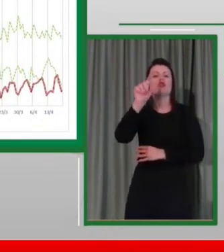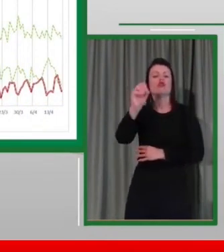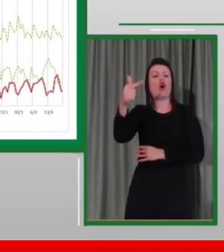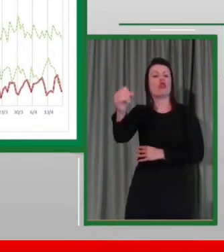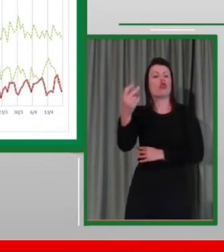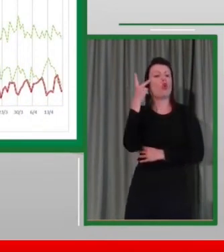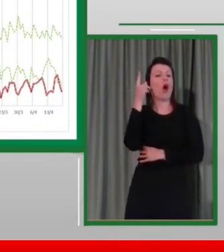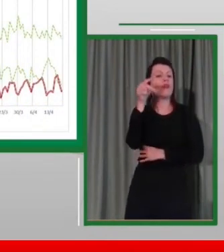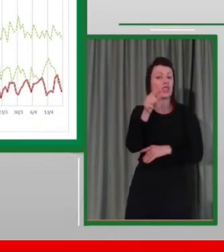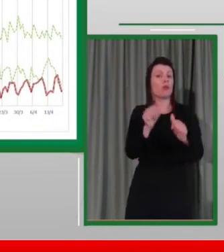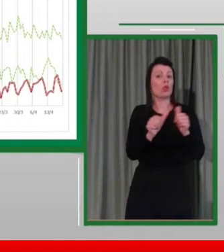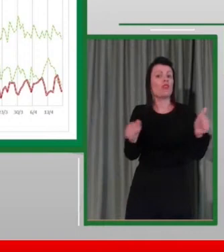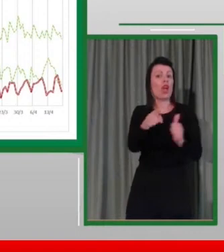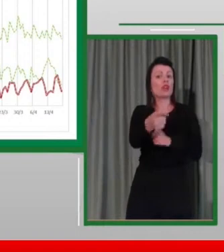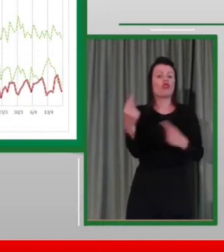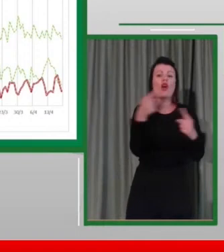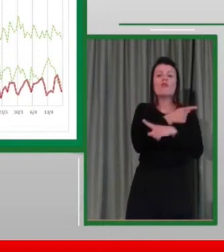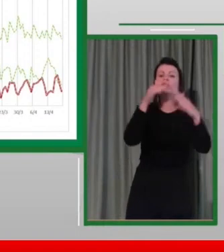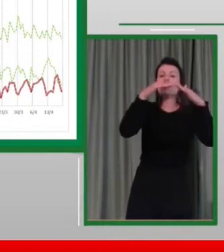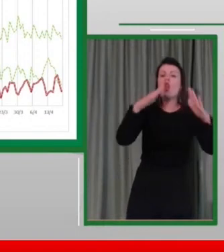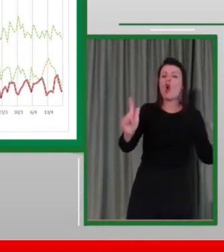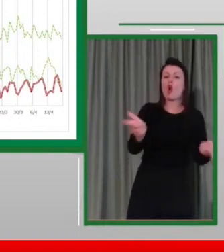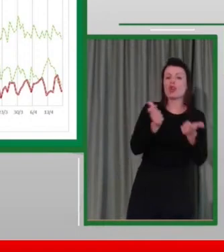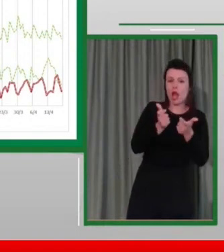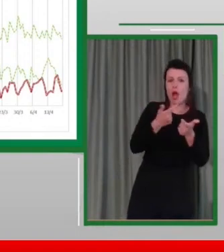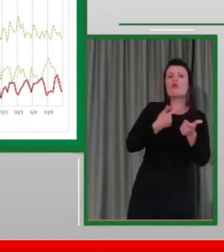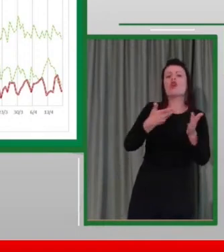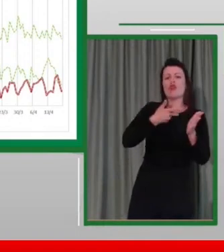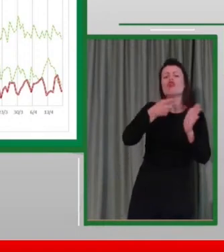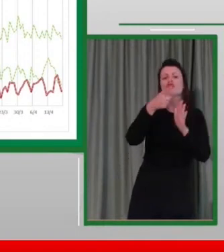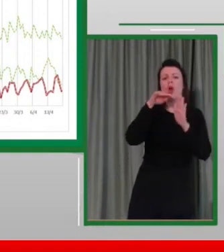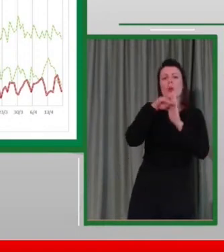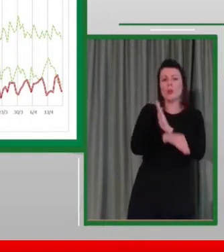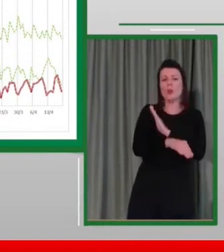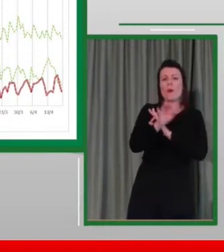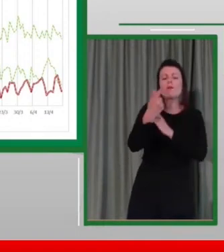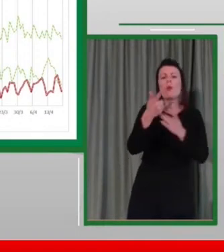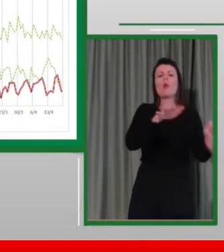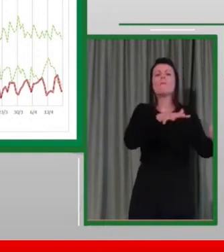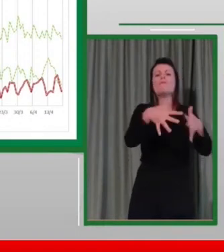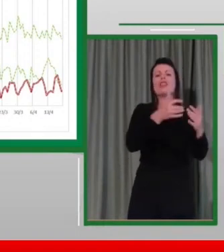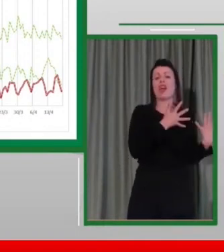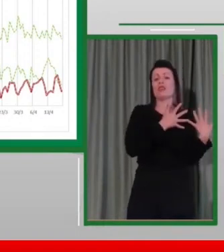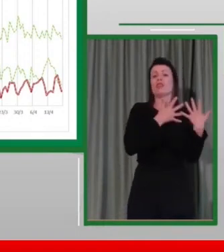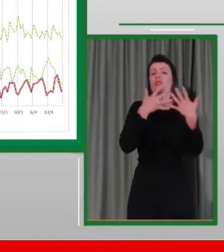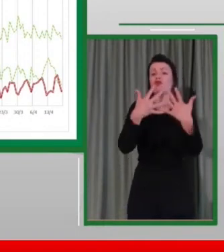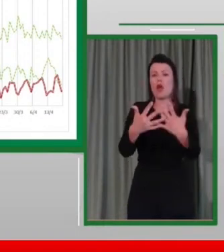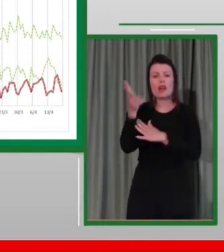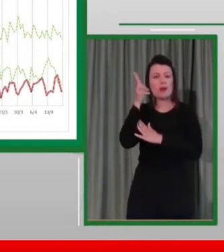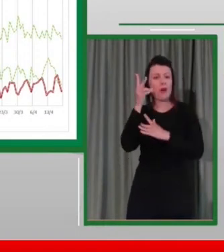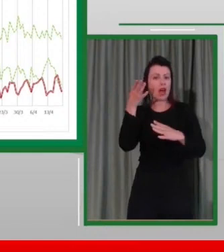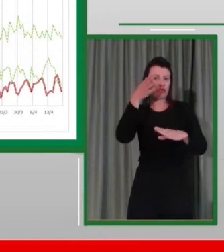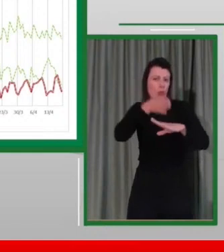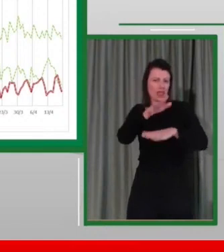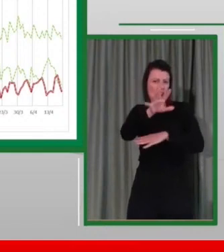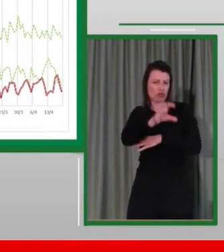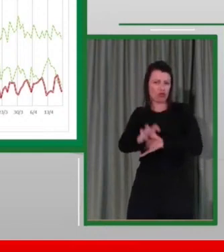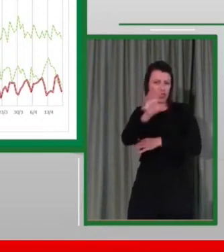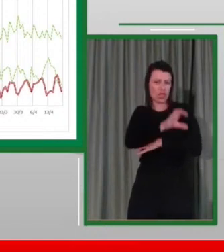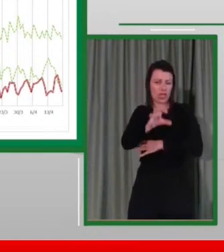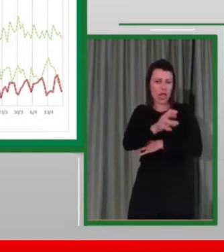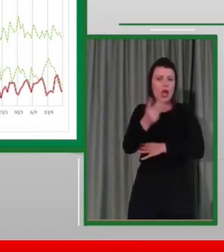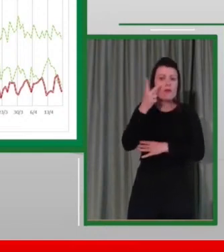significativamente al di sotto della media del decennio, soprattutto dopo la metà di marzo, i valori di quest'anno.